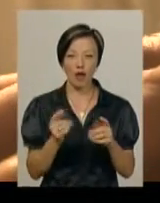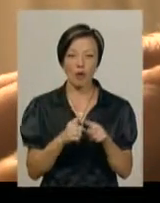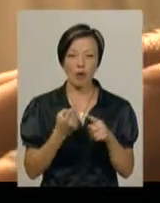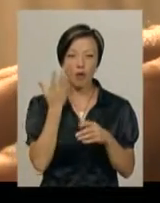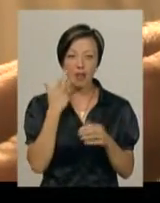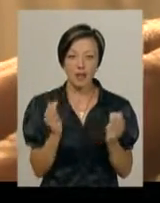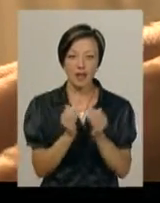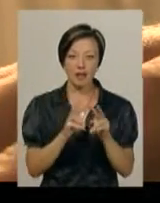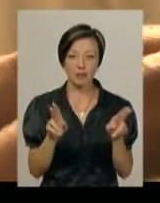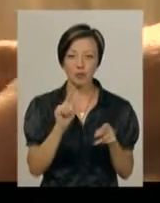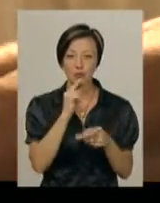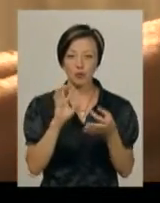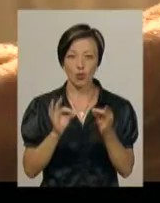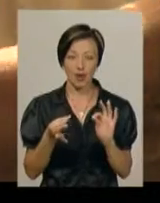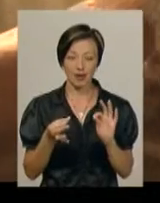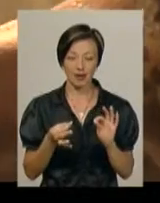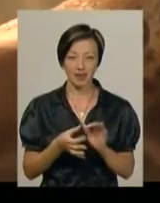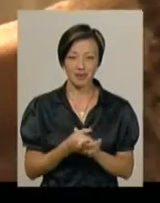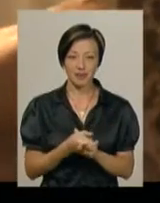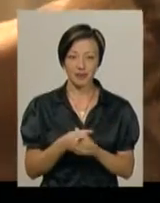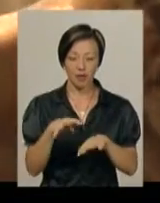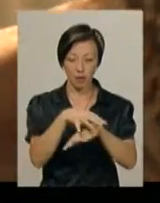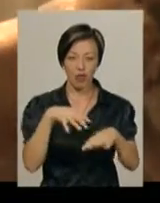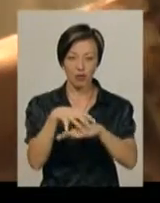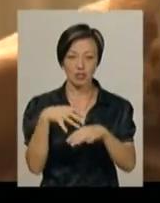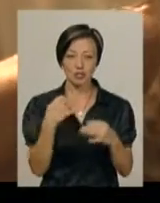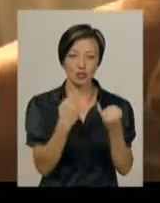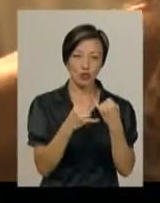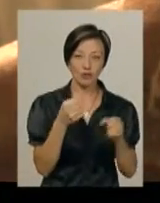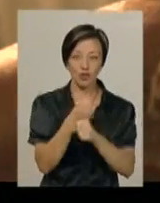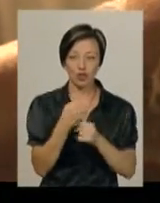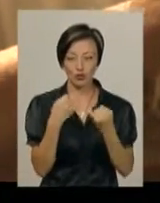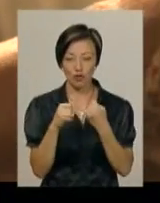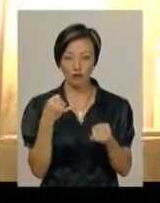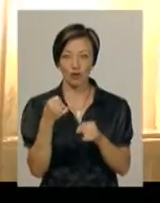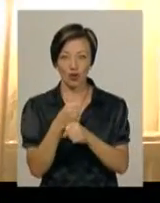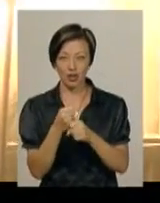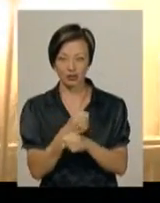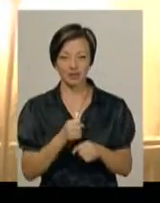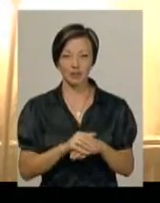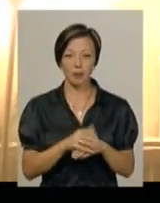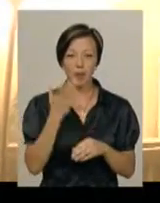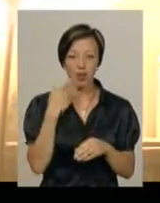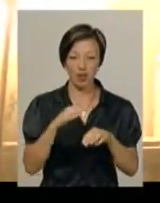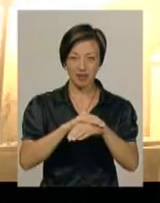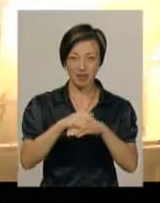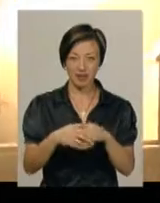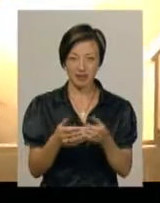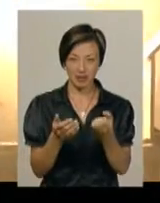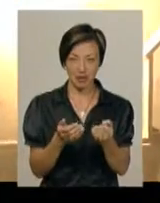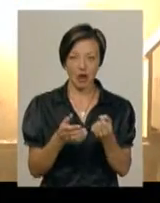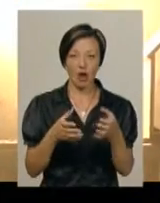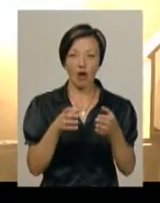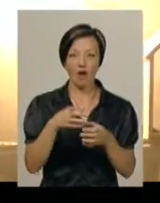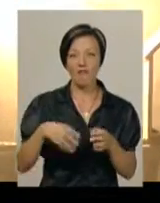цукерки. Вони полосаті, жовтий-карічневий, жовтий-карічневий, жовтий-карічневий. Коли його тримаєшся, щоб за